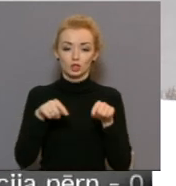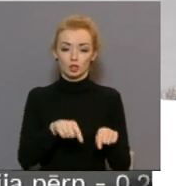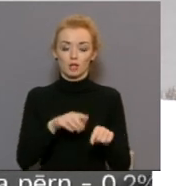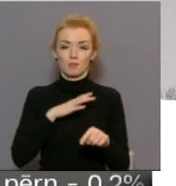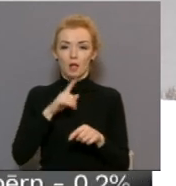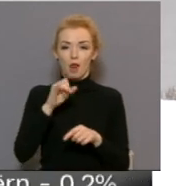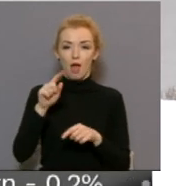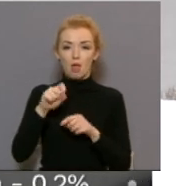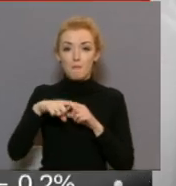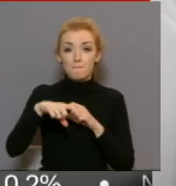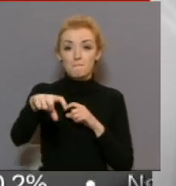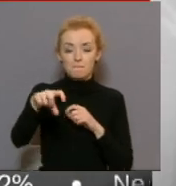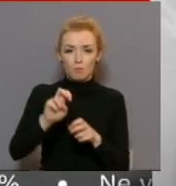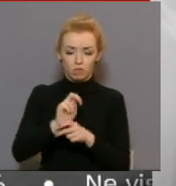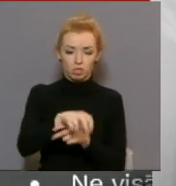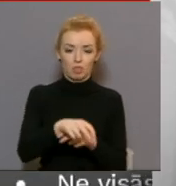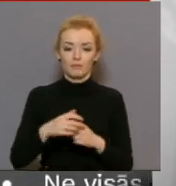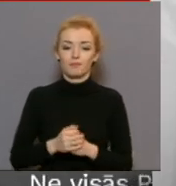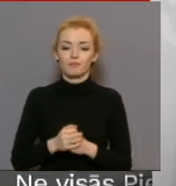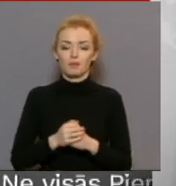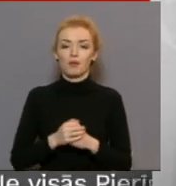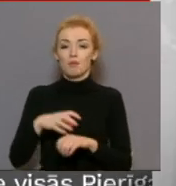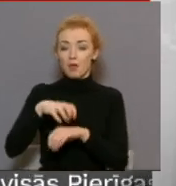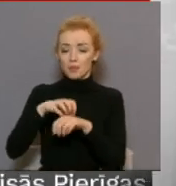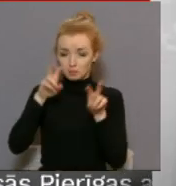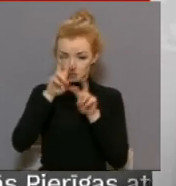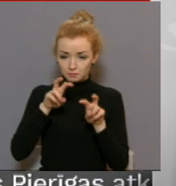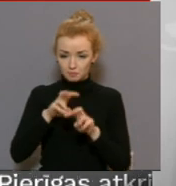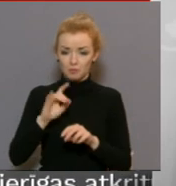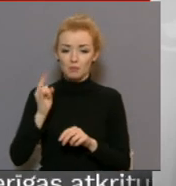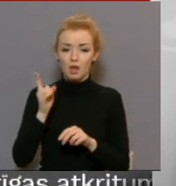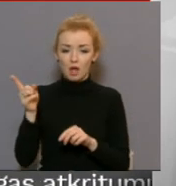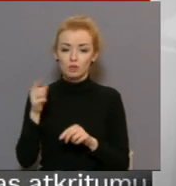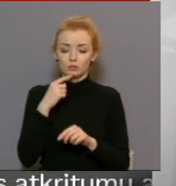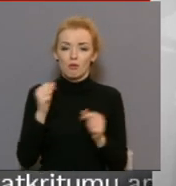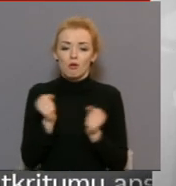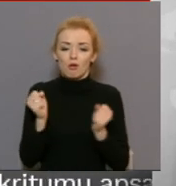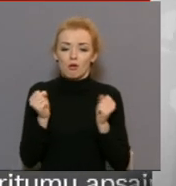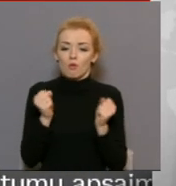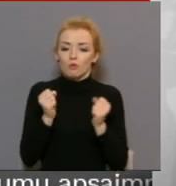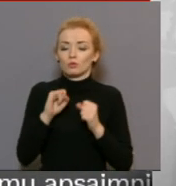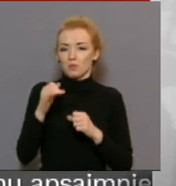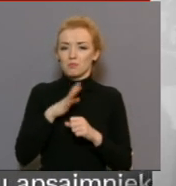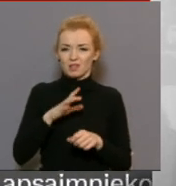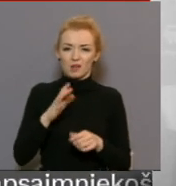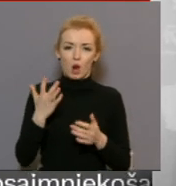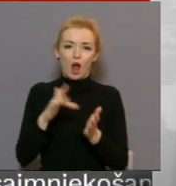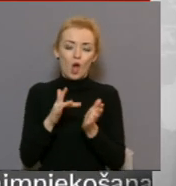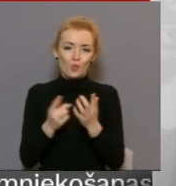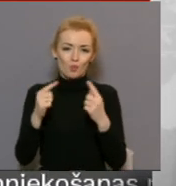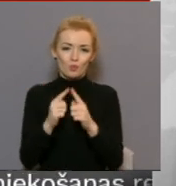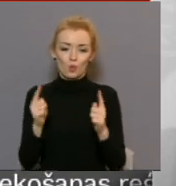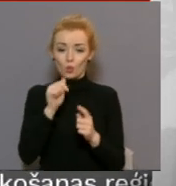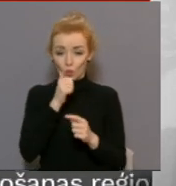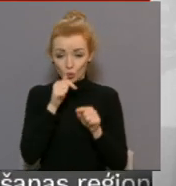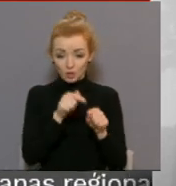bija uz laipas un sauc palīgā. Mediķu apskatas laikā bērns atzīmē drēbuļus, jo kādu bīdi ir bijuši augstā ūdenī, bet